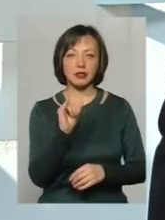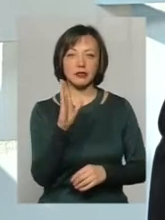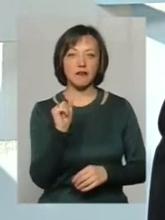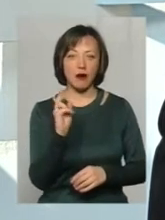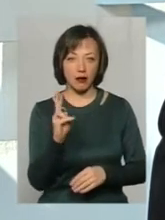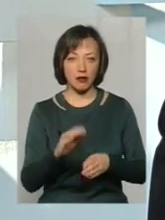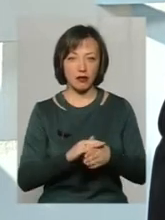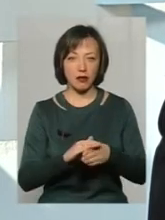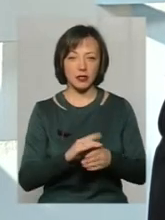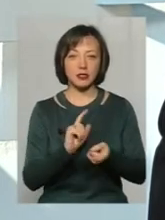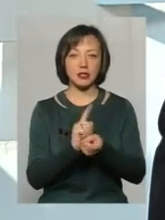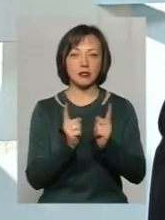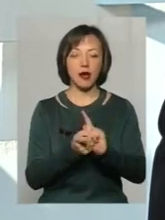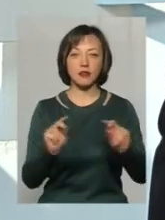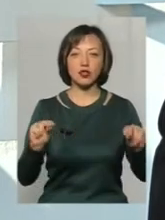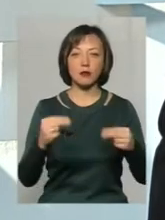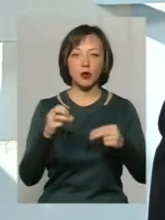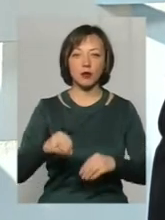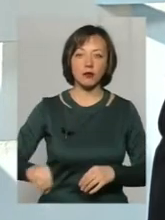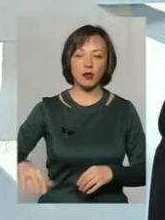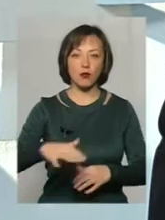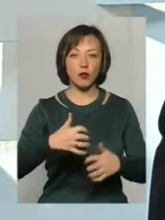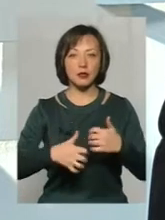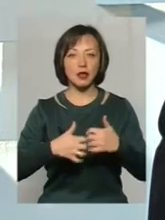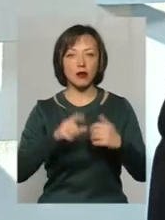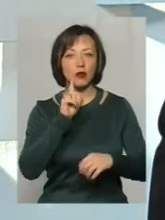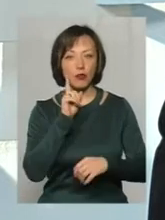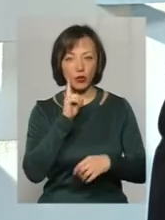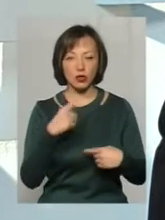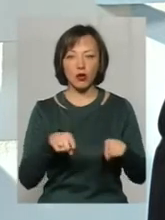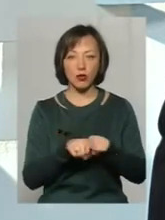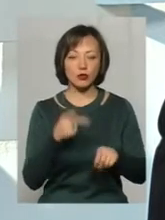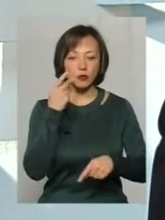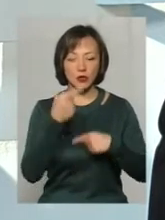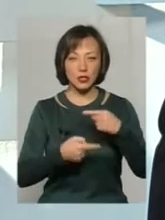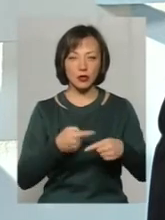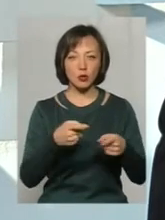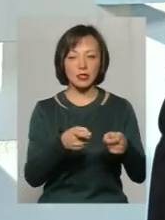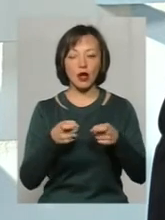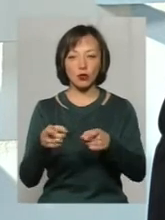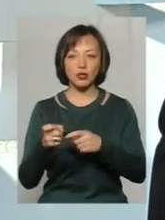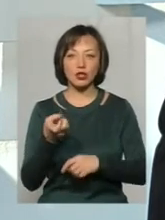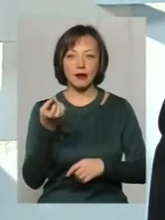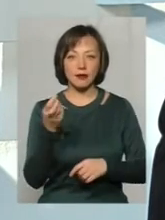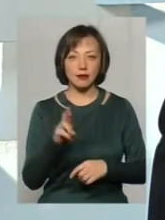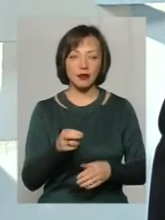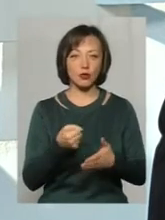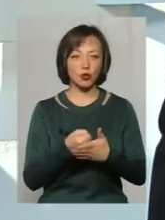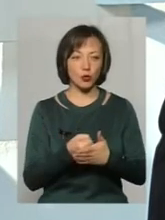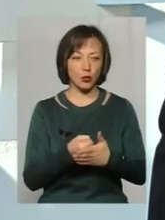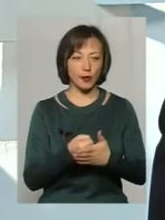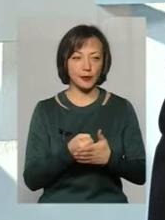став чемпіоном Європи серед молоді. Також постійно залучається до